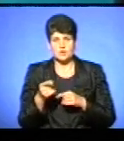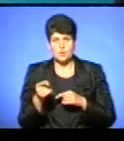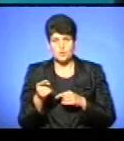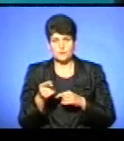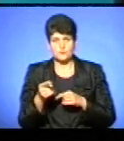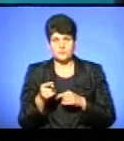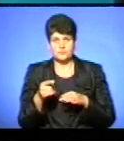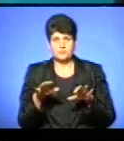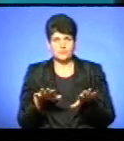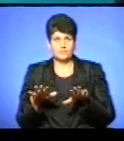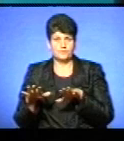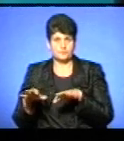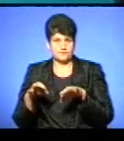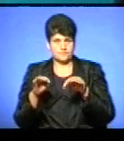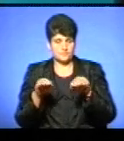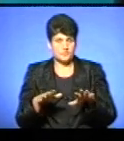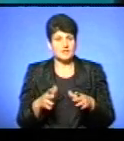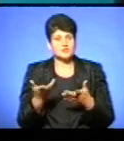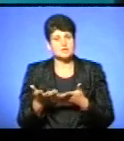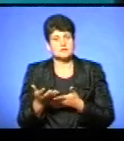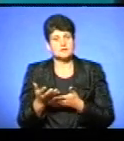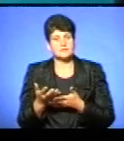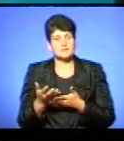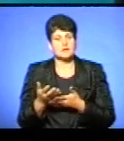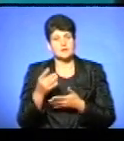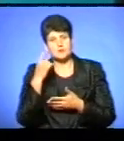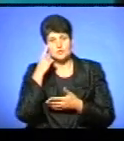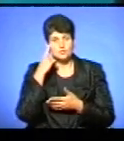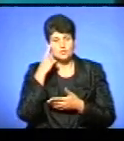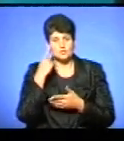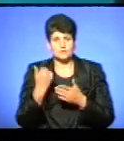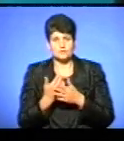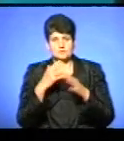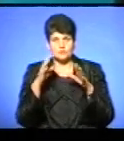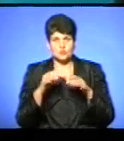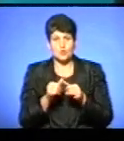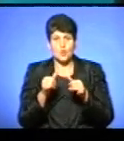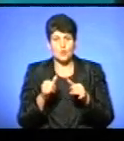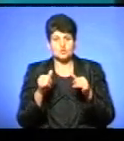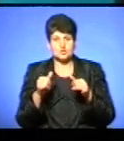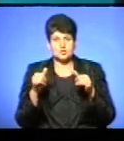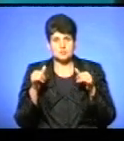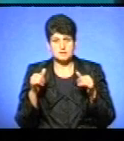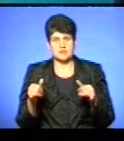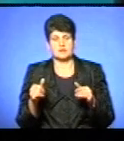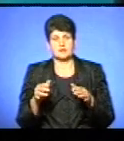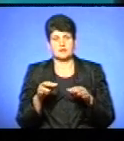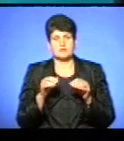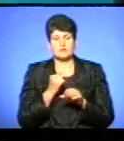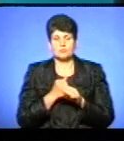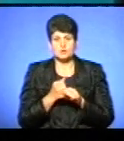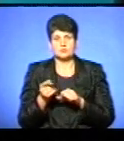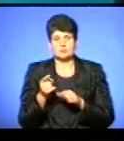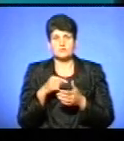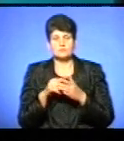паркомісті, чи вони збираються в зв'язку з новим і законодавством, і так з розширенням функцій Тернопільської міської ради, якщо саме